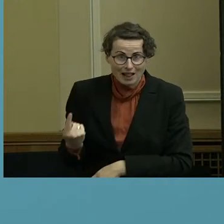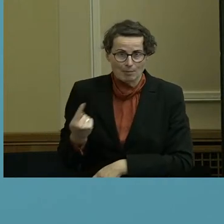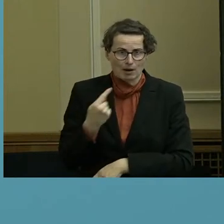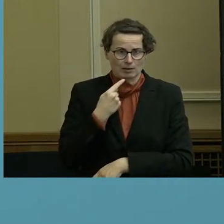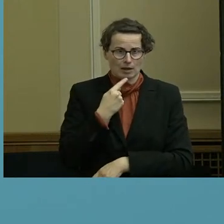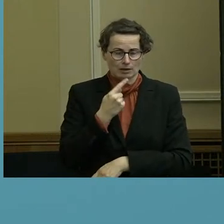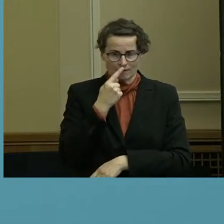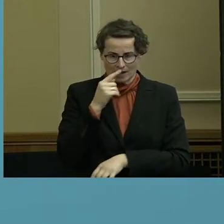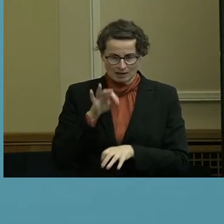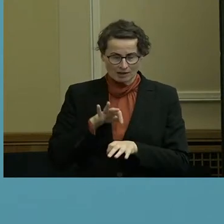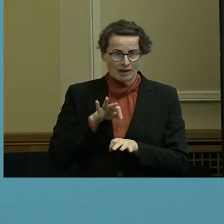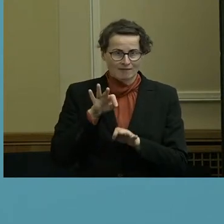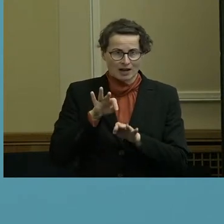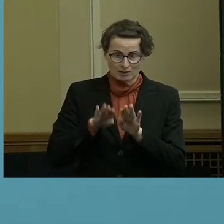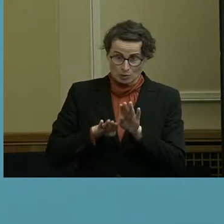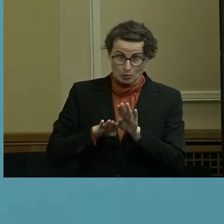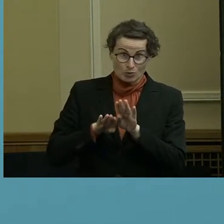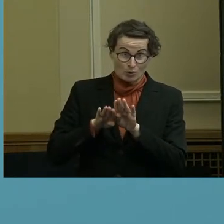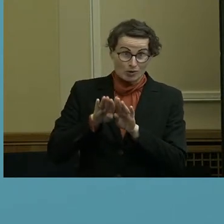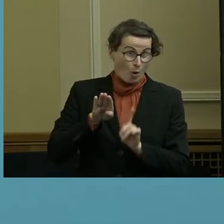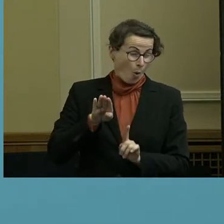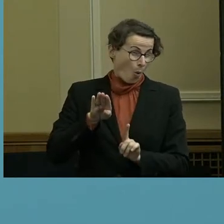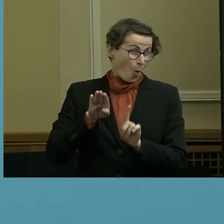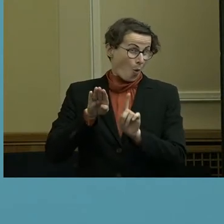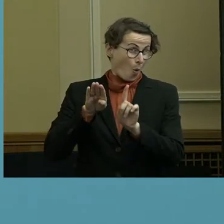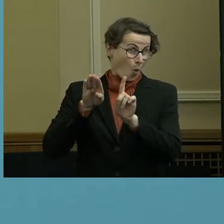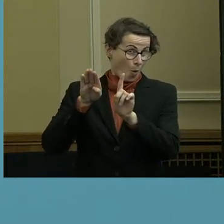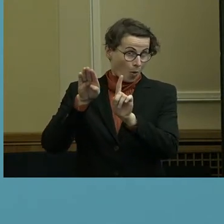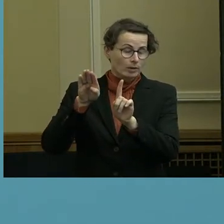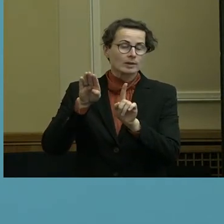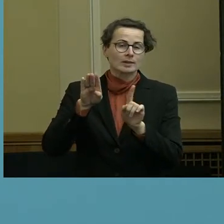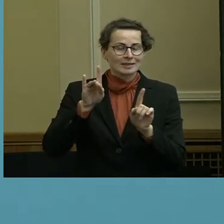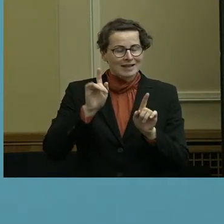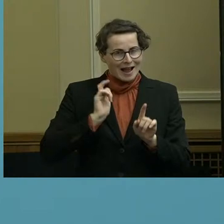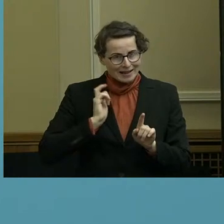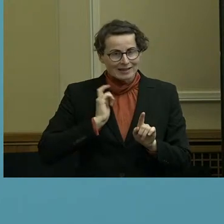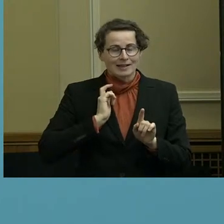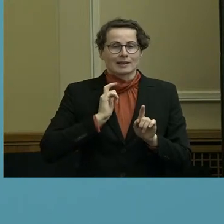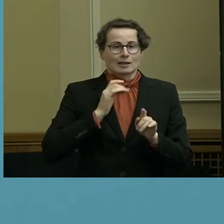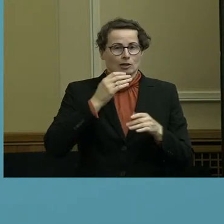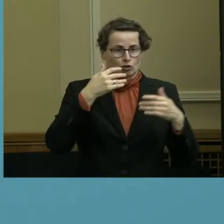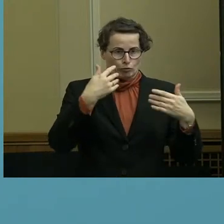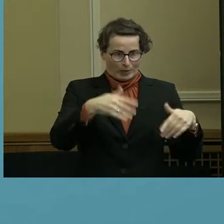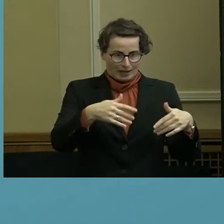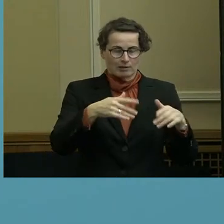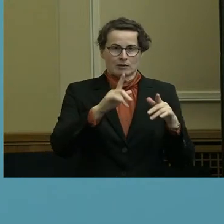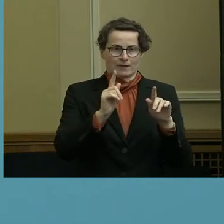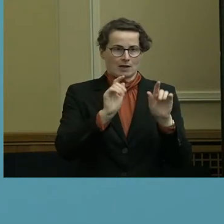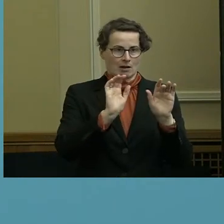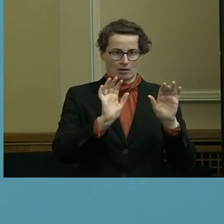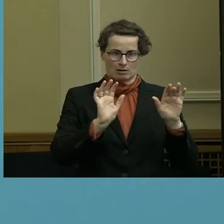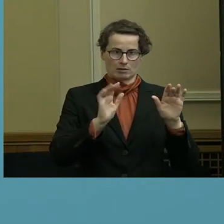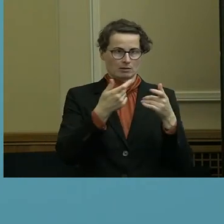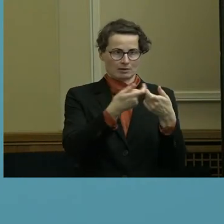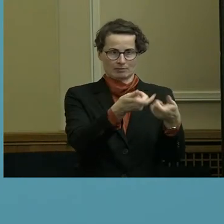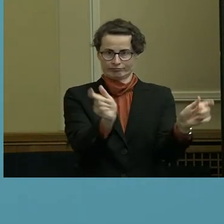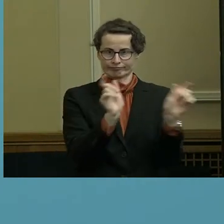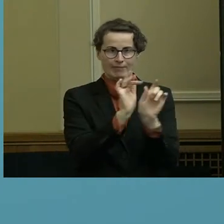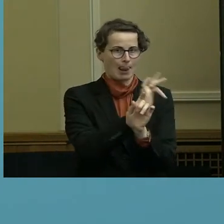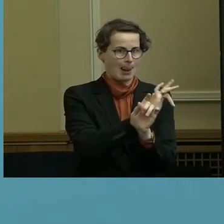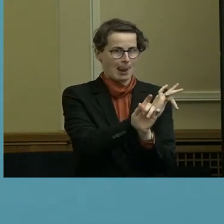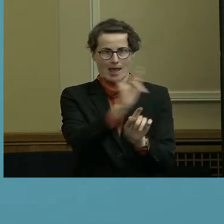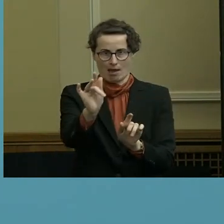wenn es ein hohes Neuinfektionsniveau gibt, sollen eigentlich die Spiele zuschauerfrei sein, dass das nur so